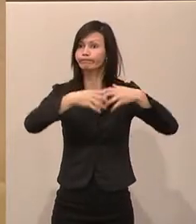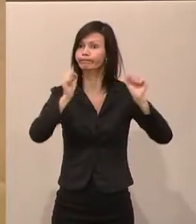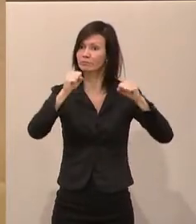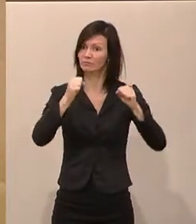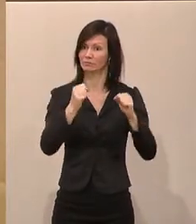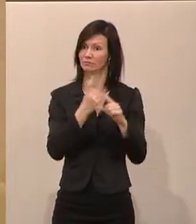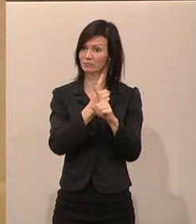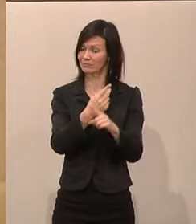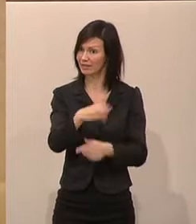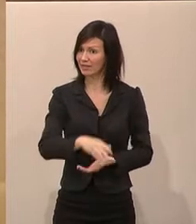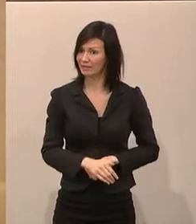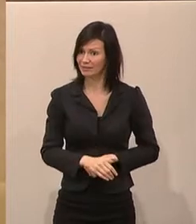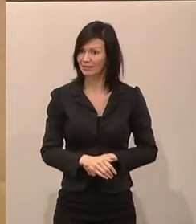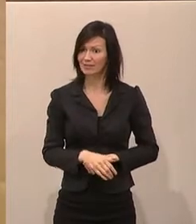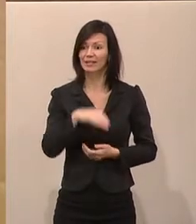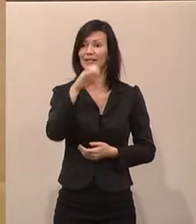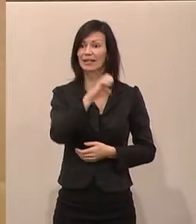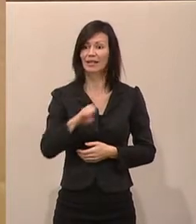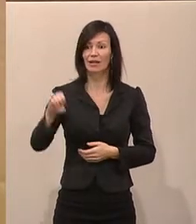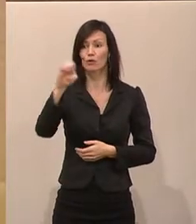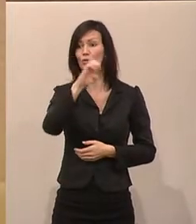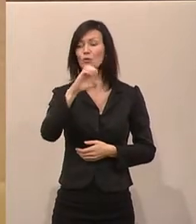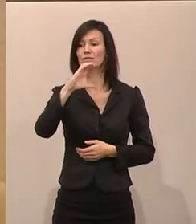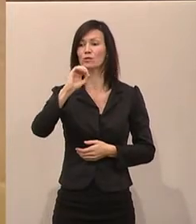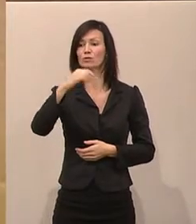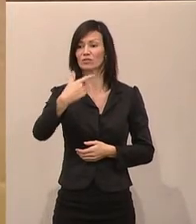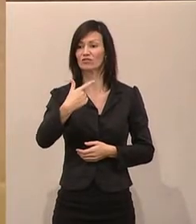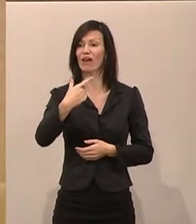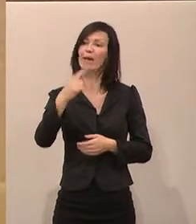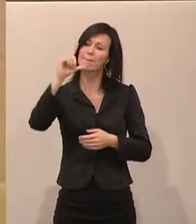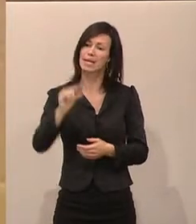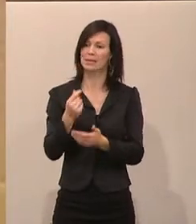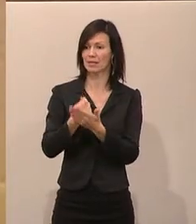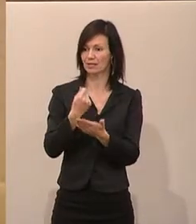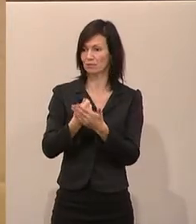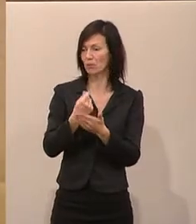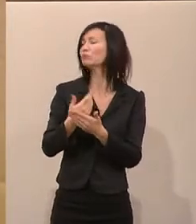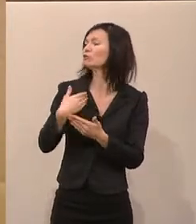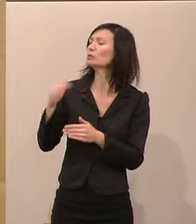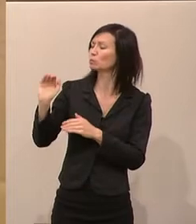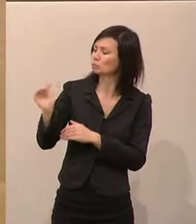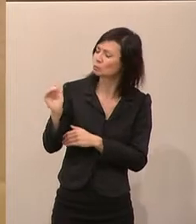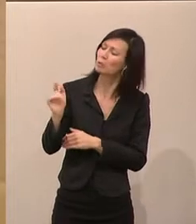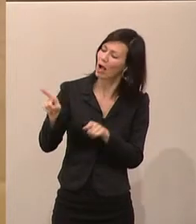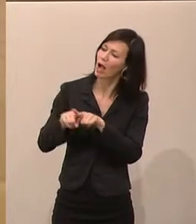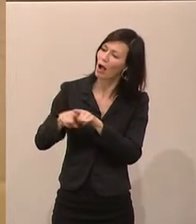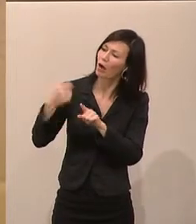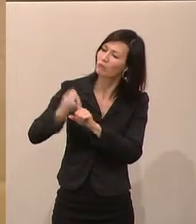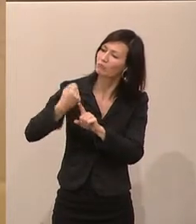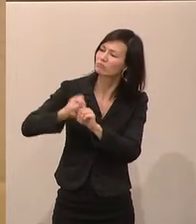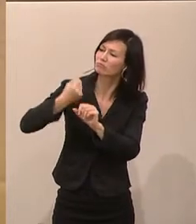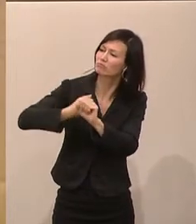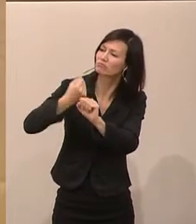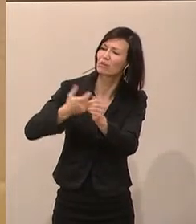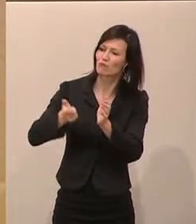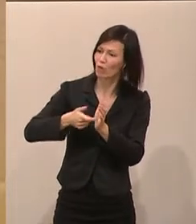-weiter CO2-Mindestpreis, wie Sie ihn löblicherweise fordern und sich auch dafür einsetzen, Frau Ministerin, steht nicht im